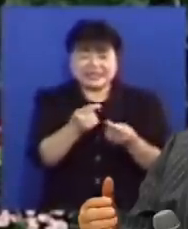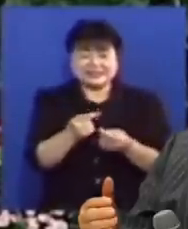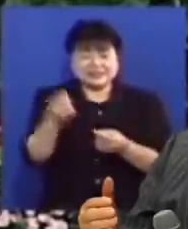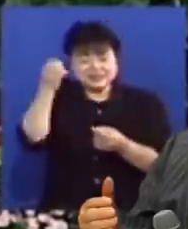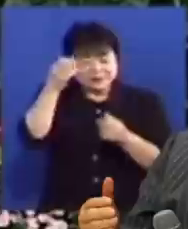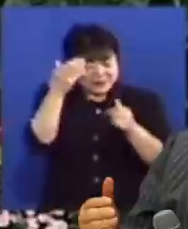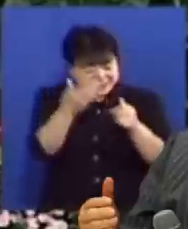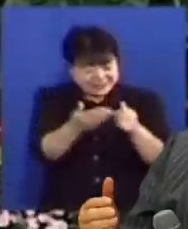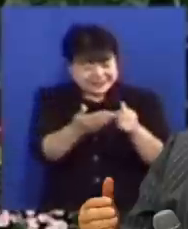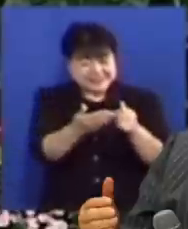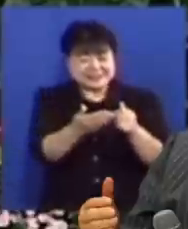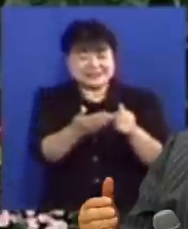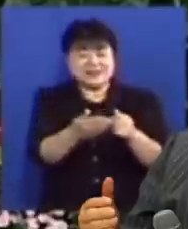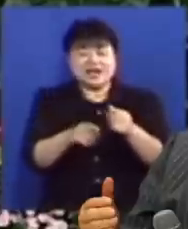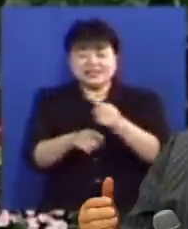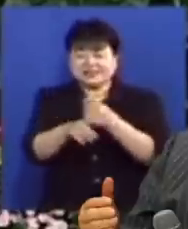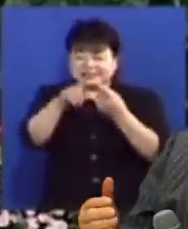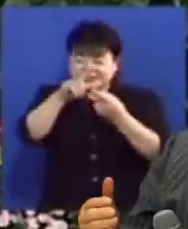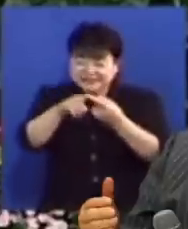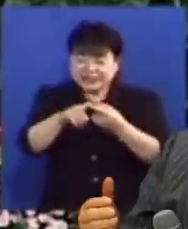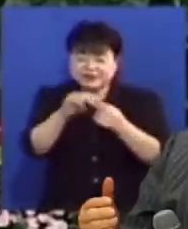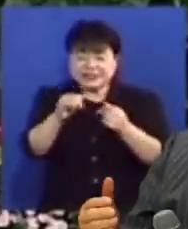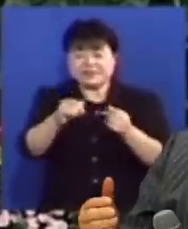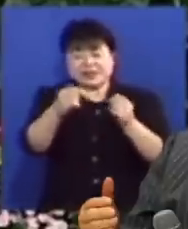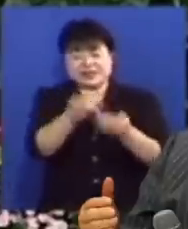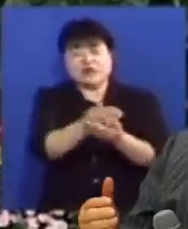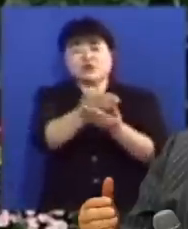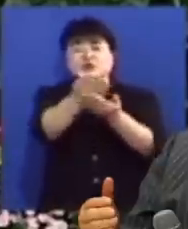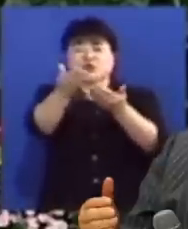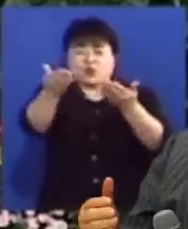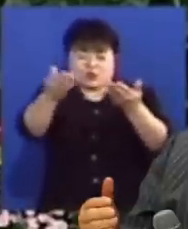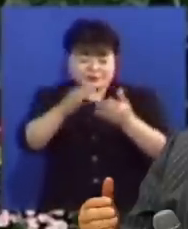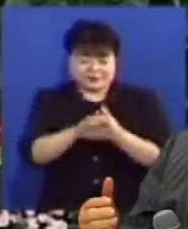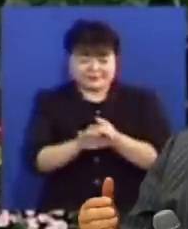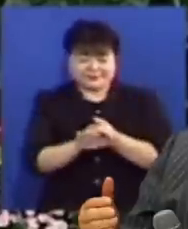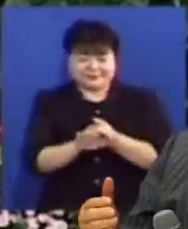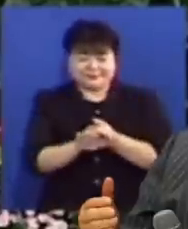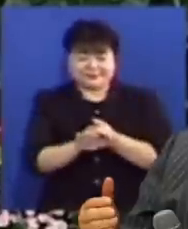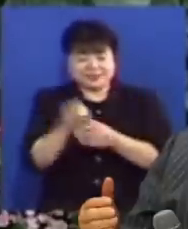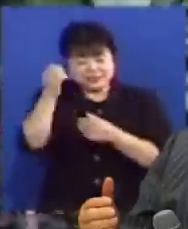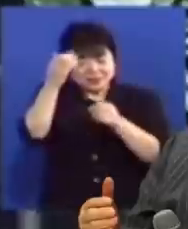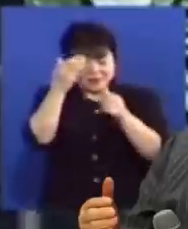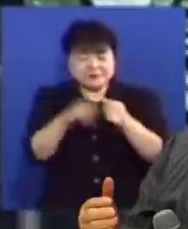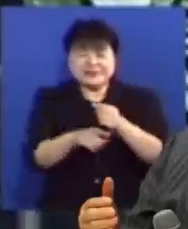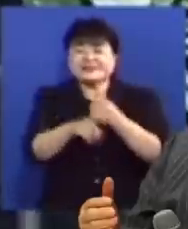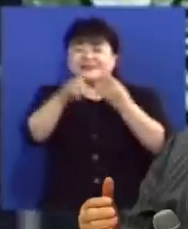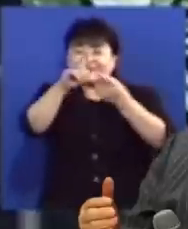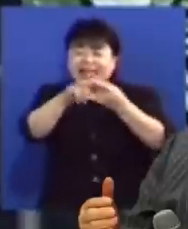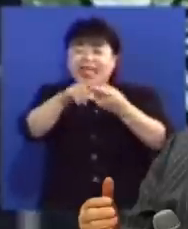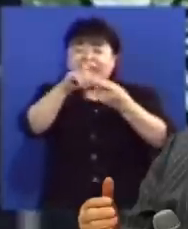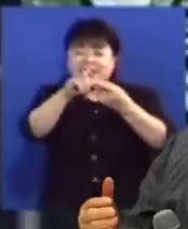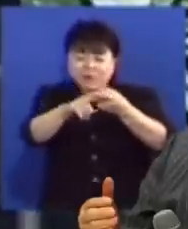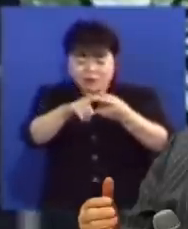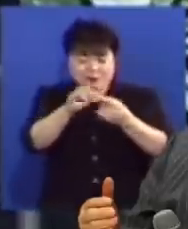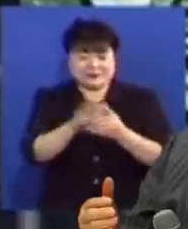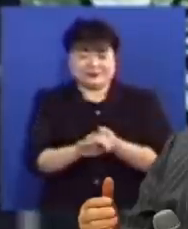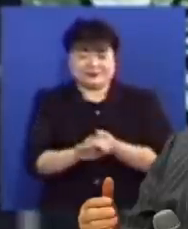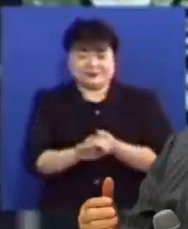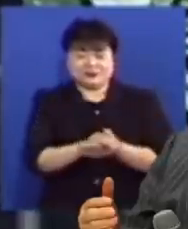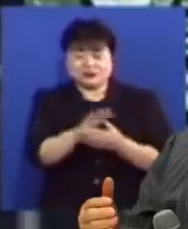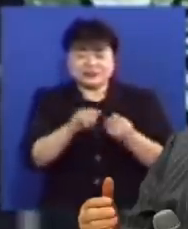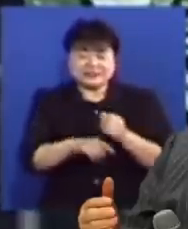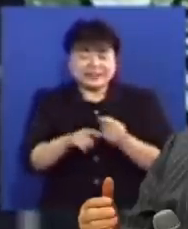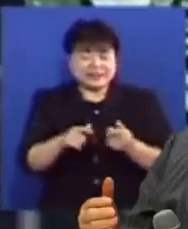성령이 행하사 그의 뜻대로 각 사람에게 나누어 주십니다 성령님 뜻대로 우리